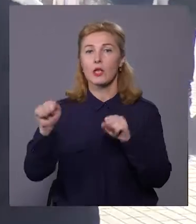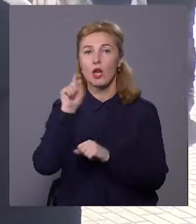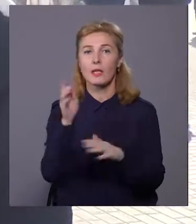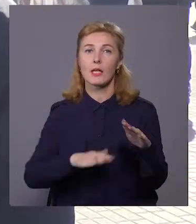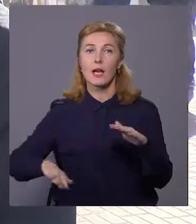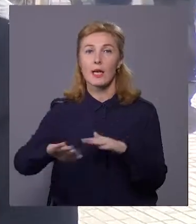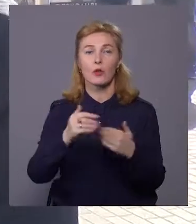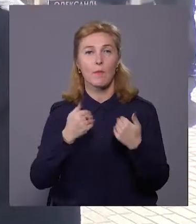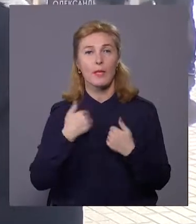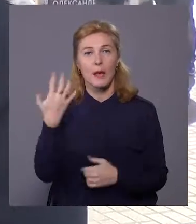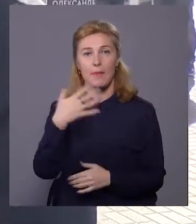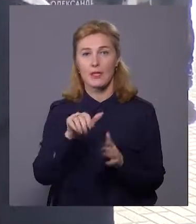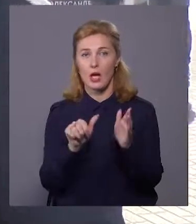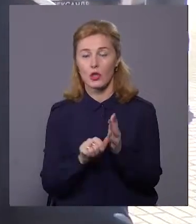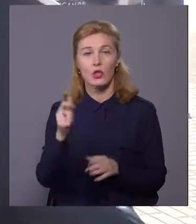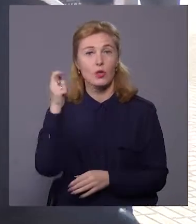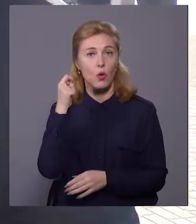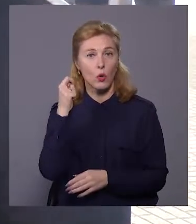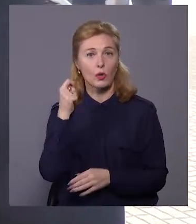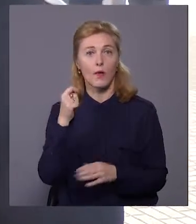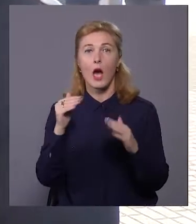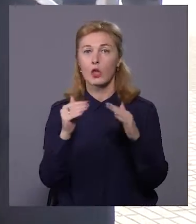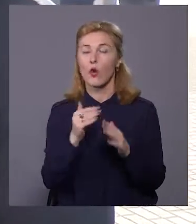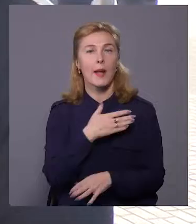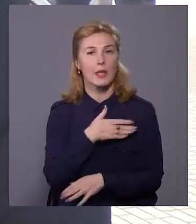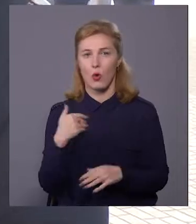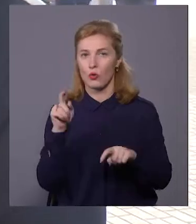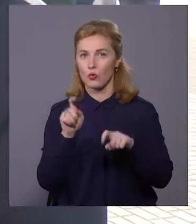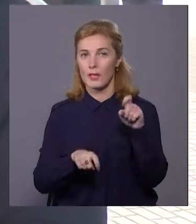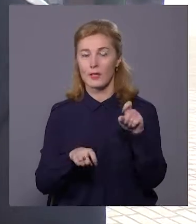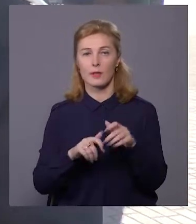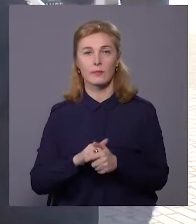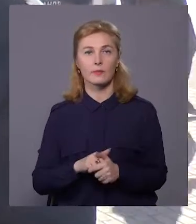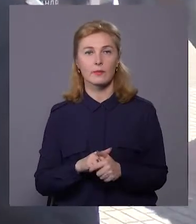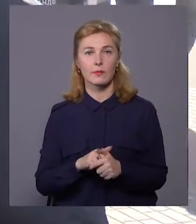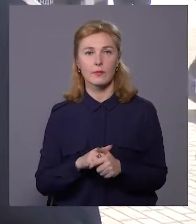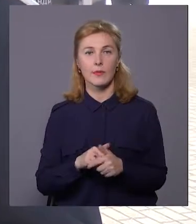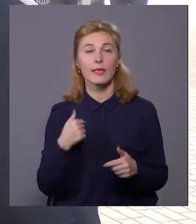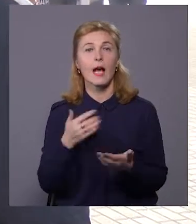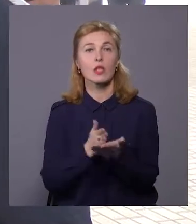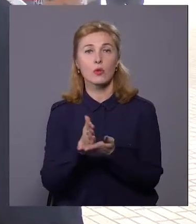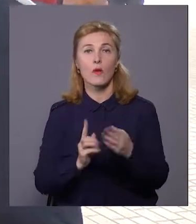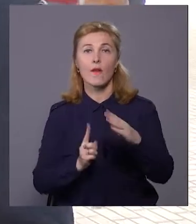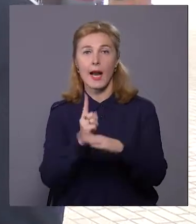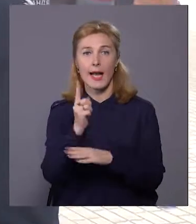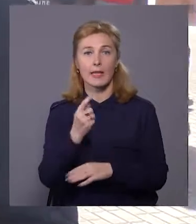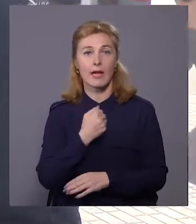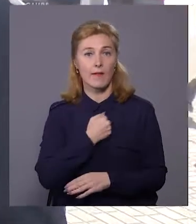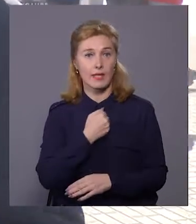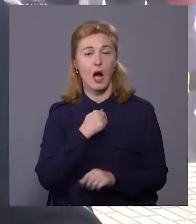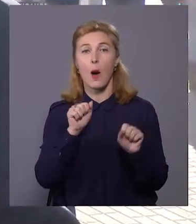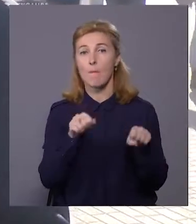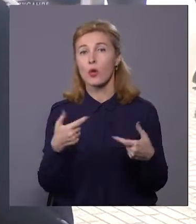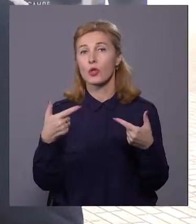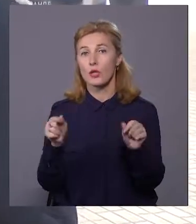Мені 56 років, вдома не хочу сидіти. Служив в зенітно-ракетних військах, може десь